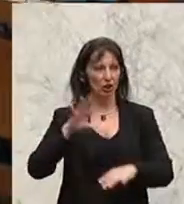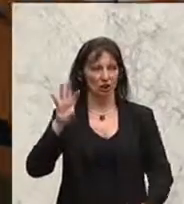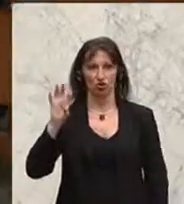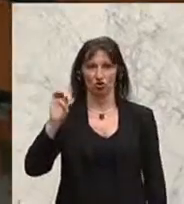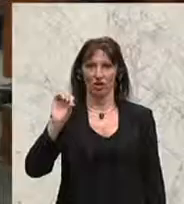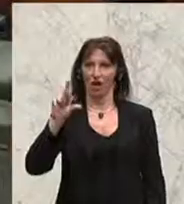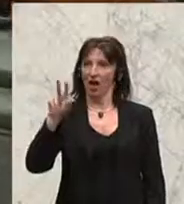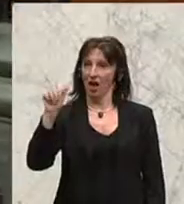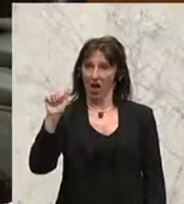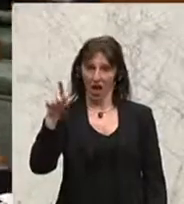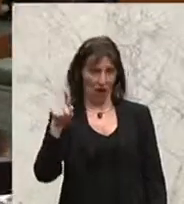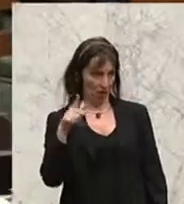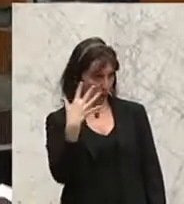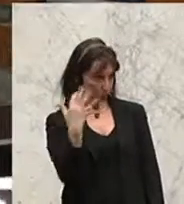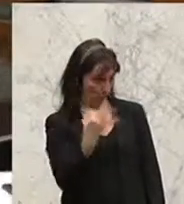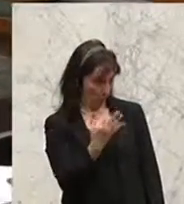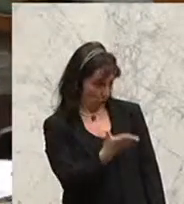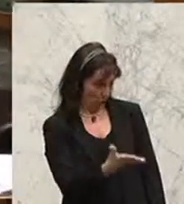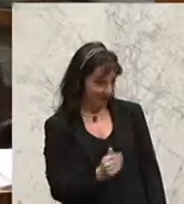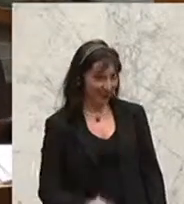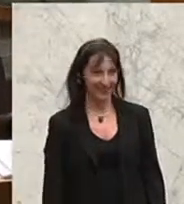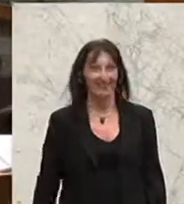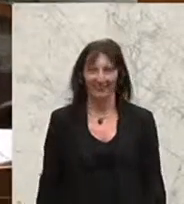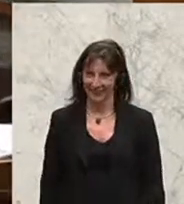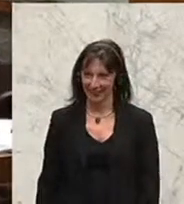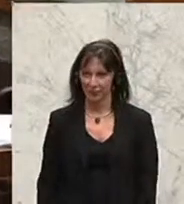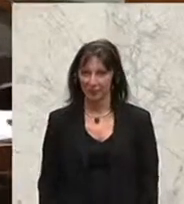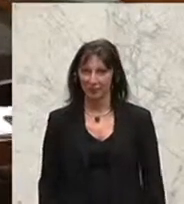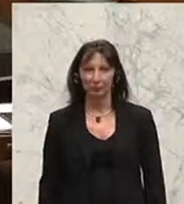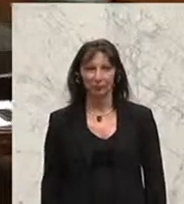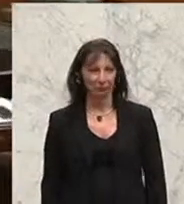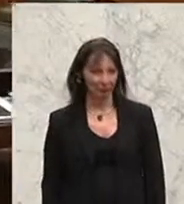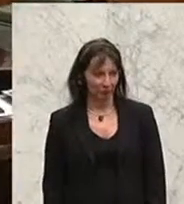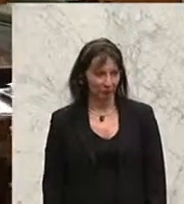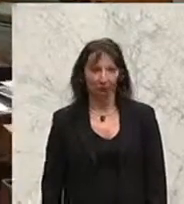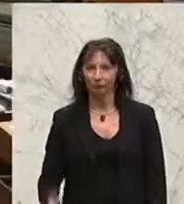öffentlichen Schulen verbessern könne, argumentiert Robert Luger, der Bildungssprecher des Teams Dranach. Vielen Dank, Herr Präsident.